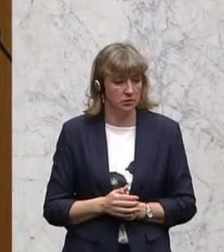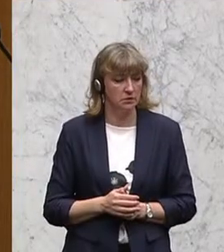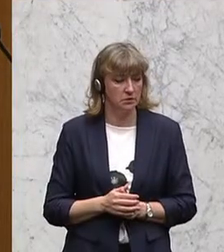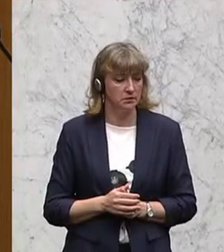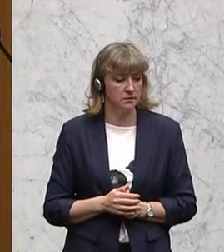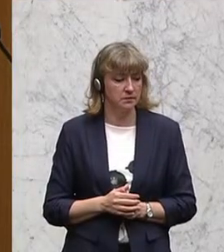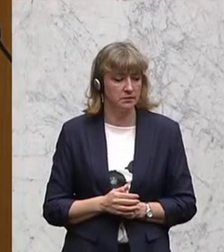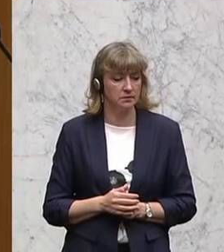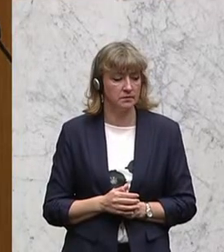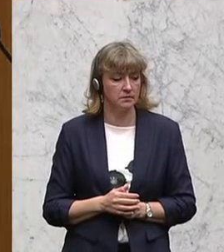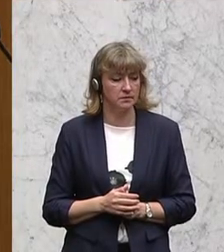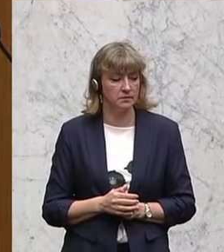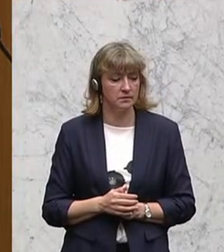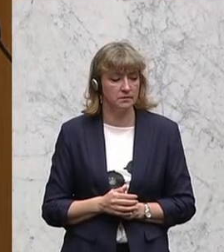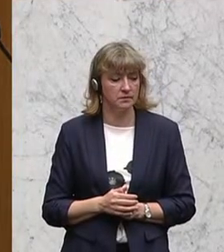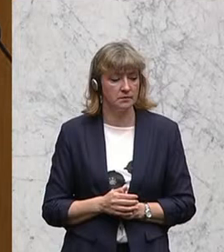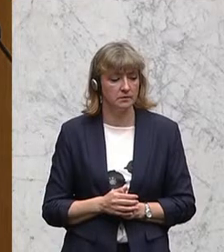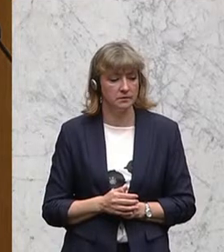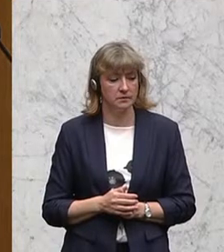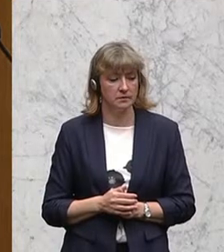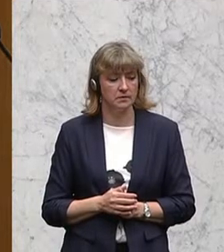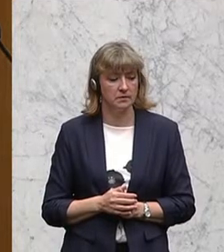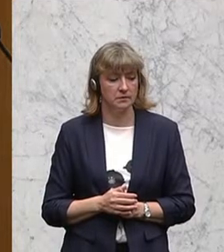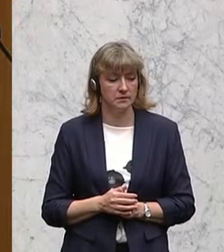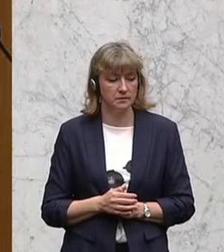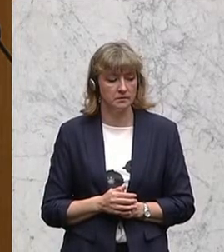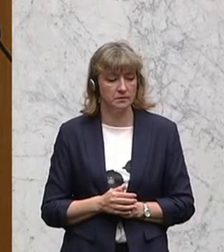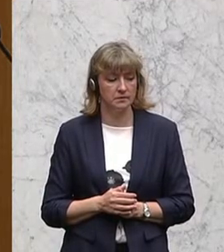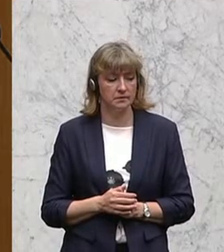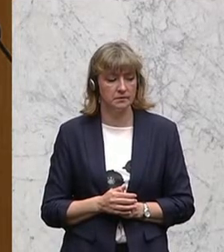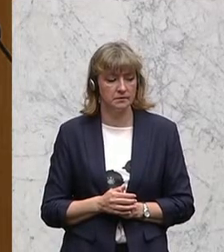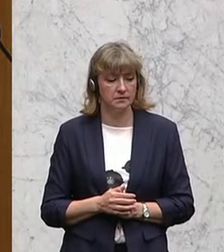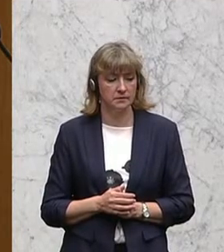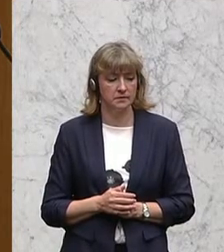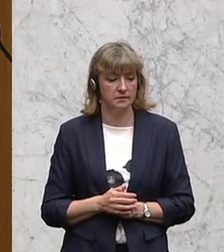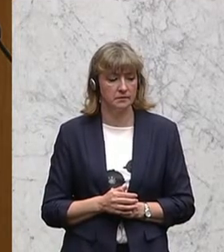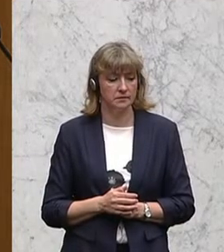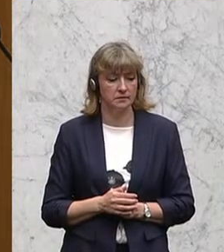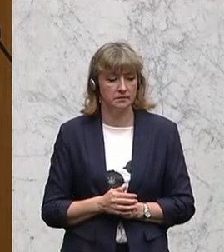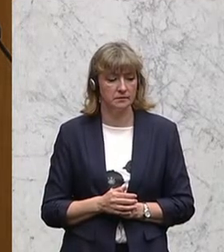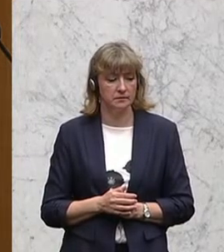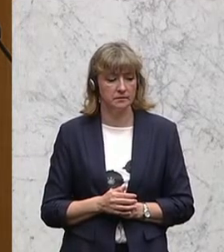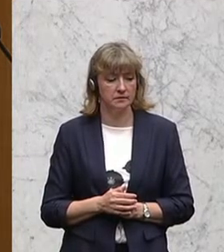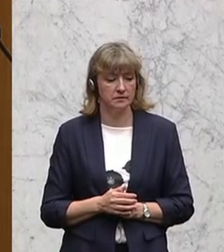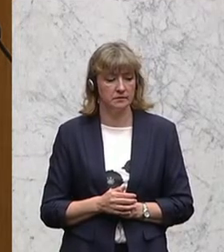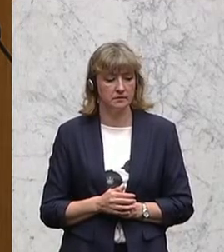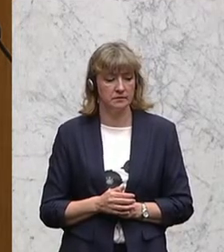beginnt